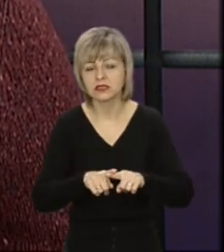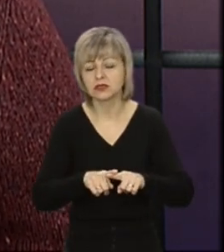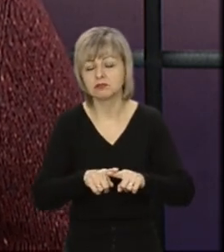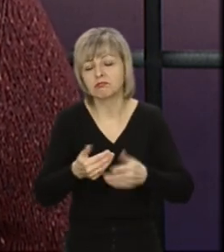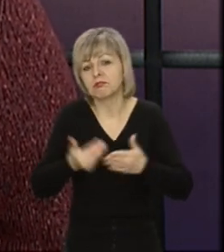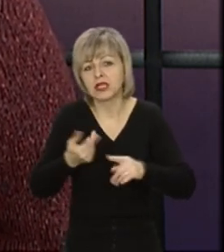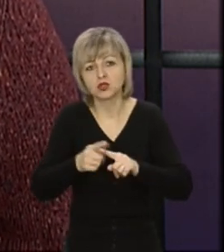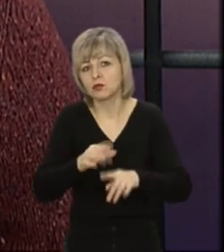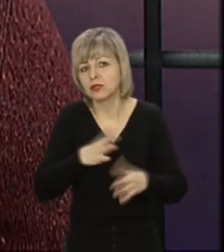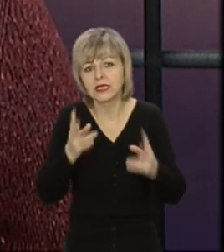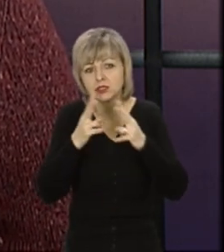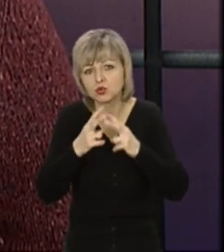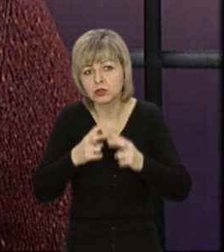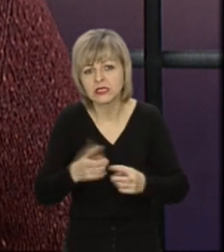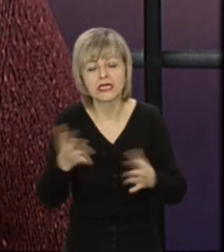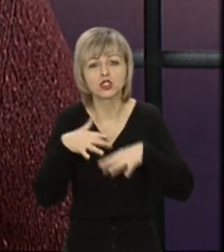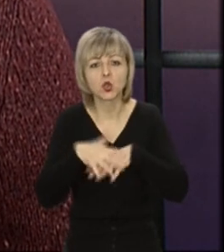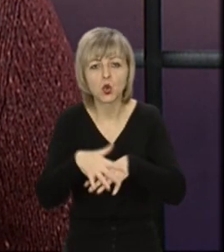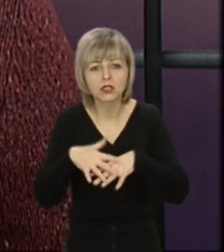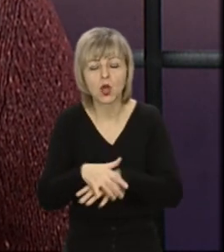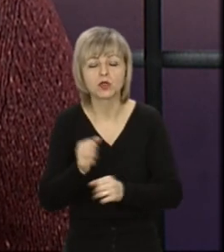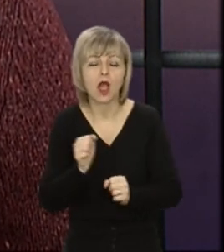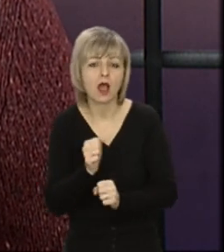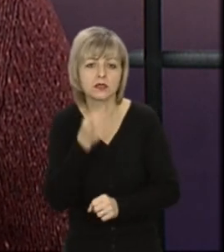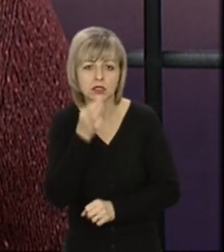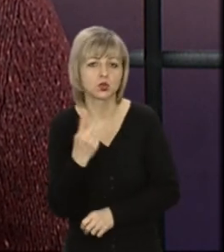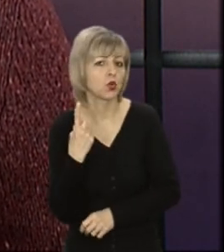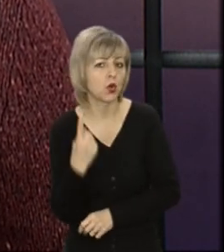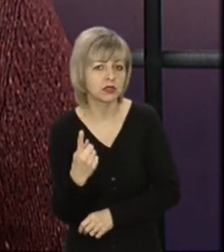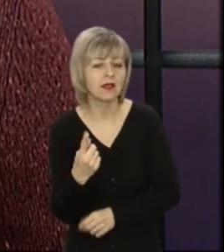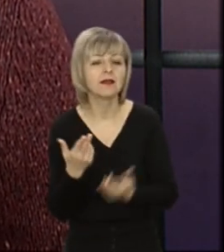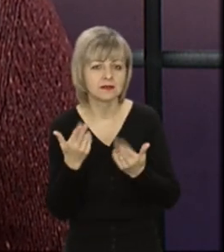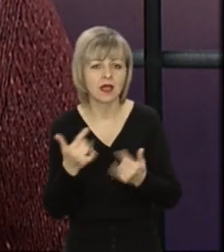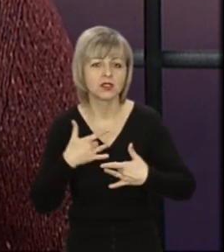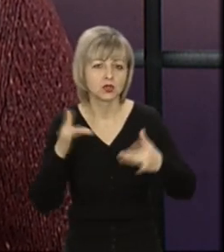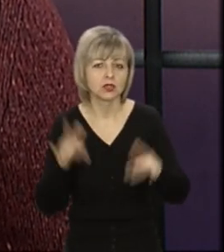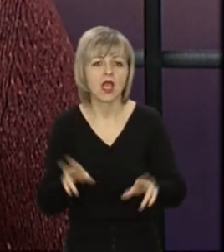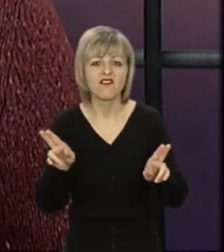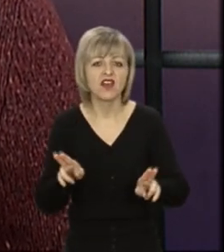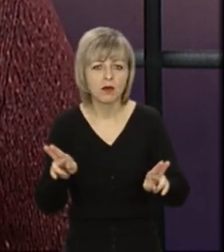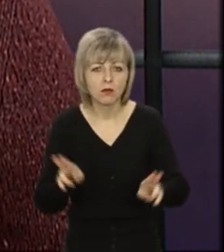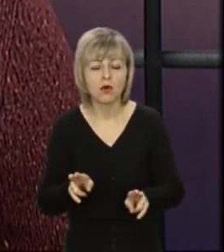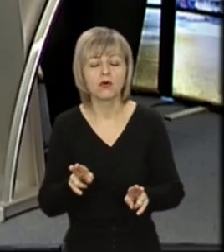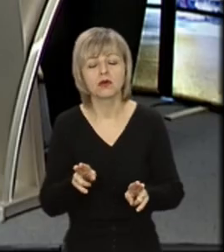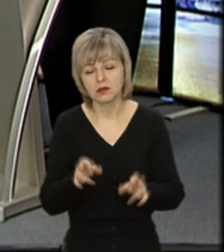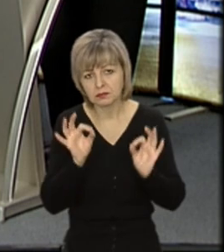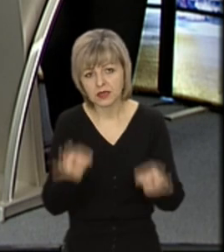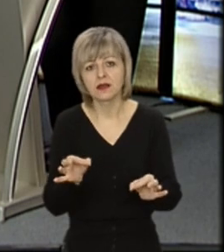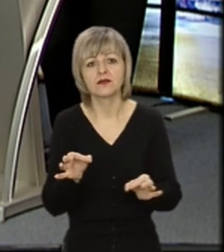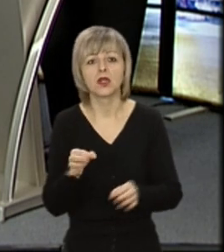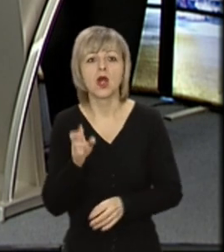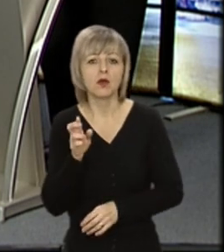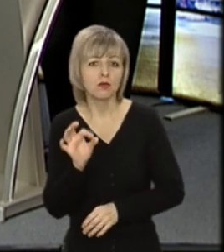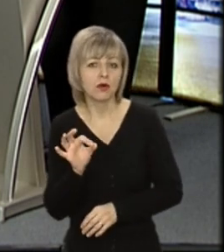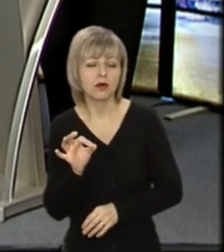якісь дослідження, якісь розрахунки. Але скажу одне тільки, так, такі жорсткі вимоги вони себе виправдовують, однак